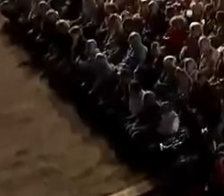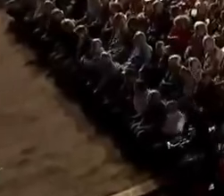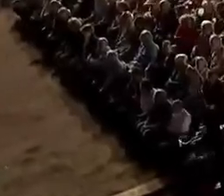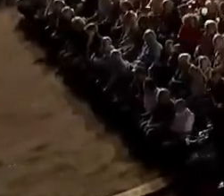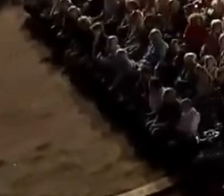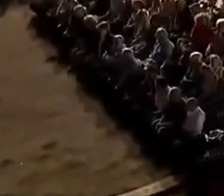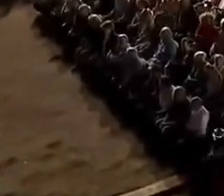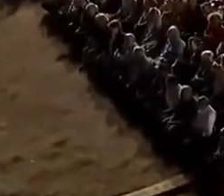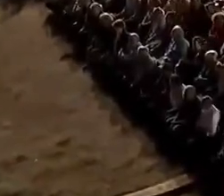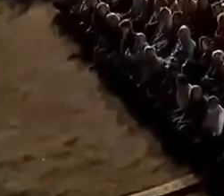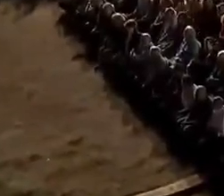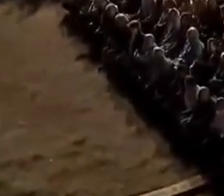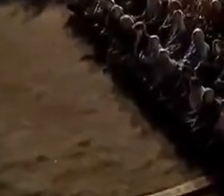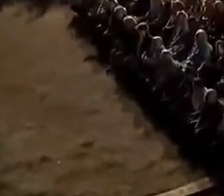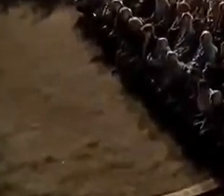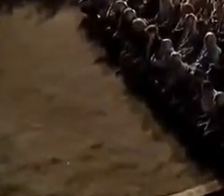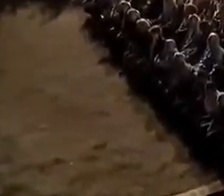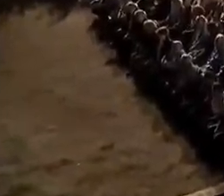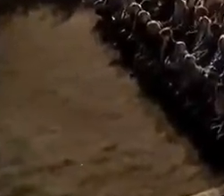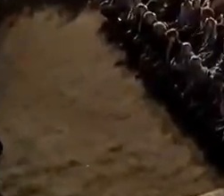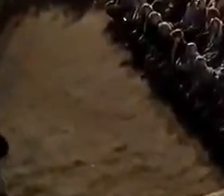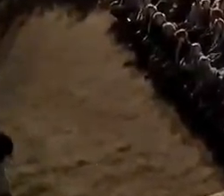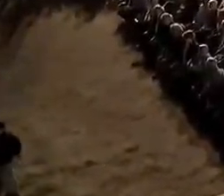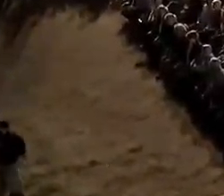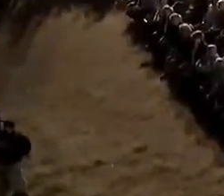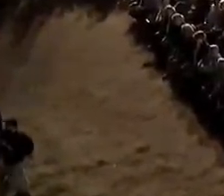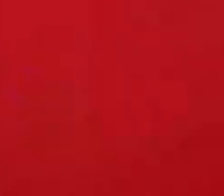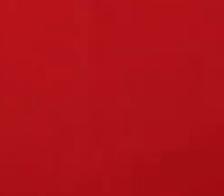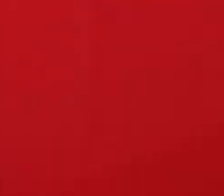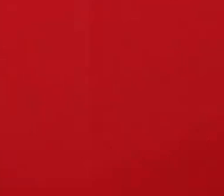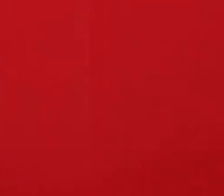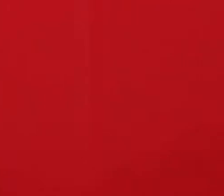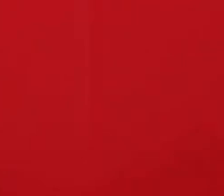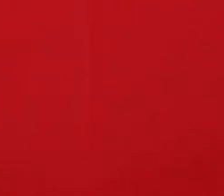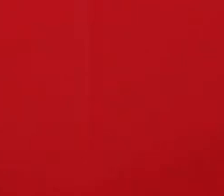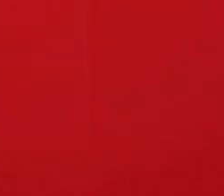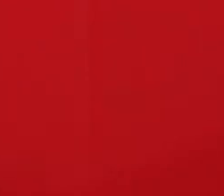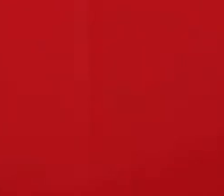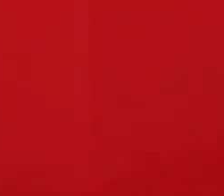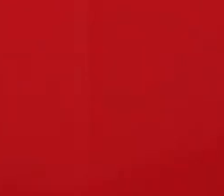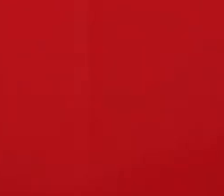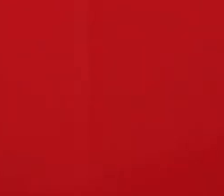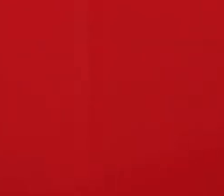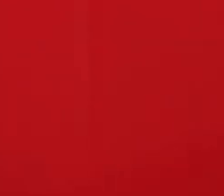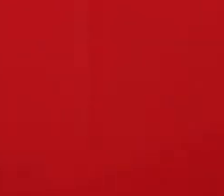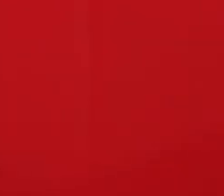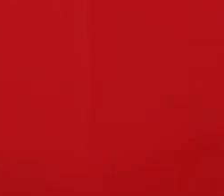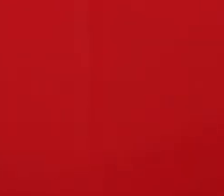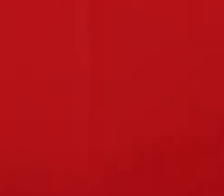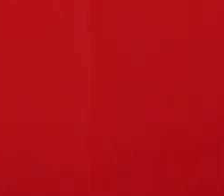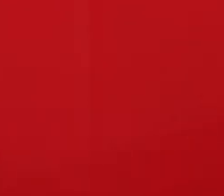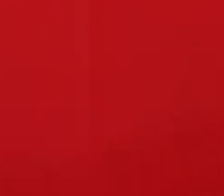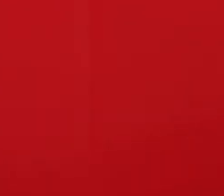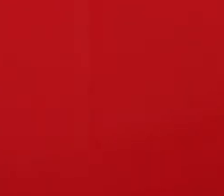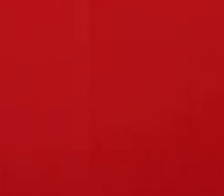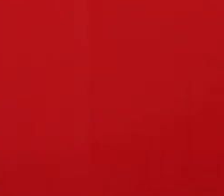Φίλες και φίλοι, συντρόφισσες και σύντροφοι, το ταξίδι του 401 του Φεστιβάλ της ΚΝΕ